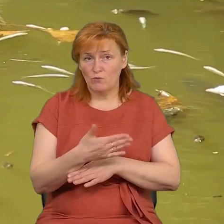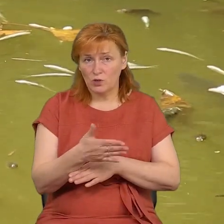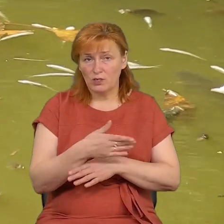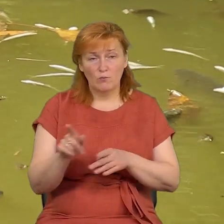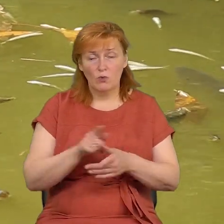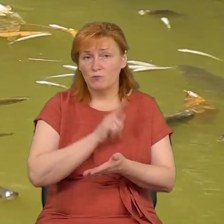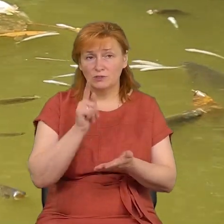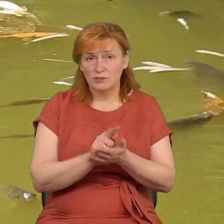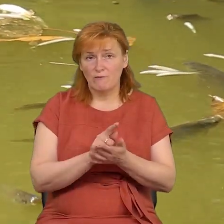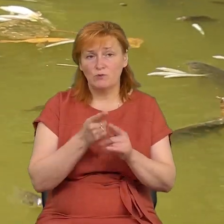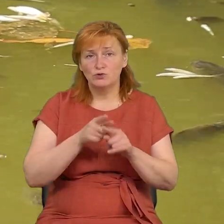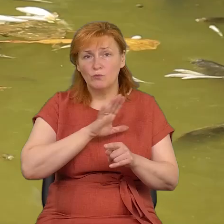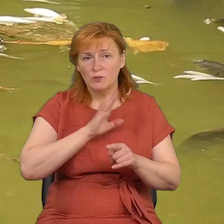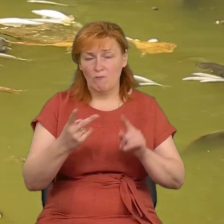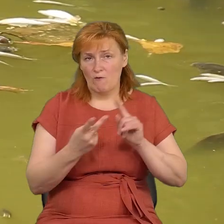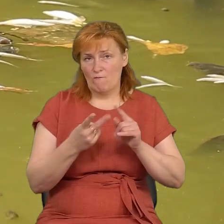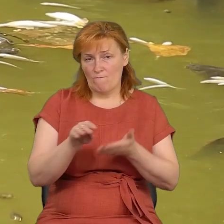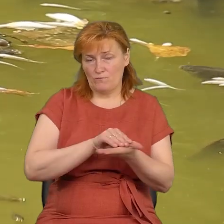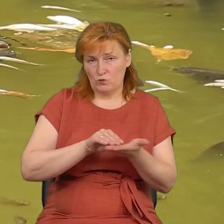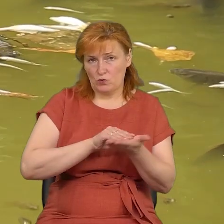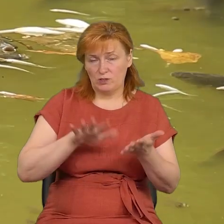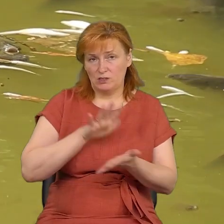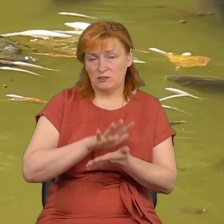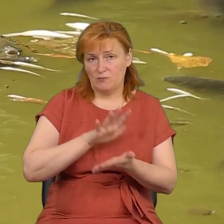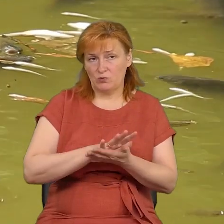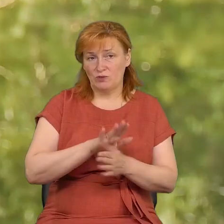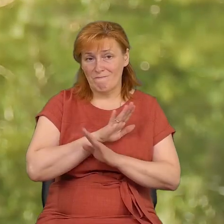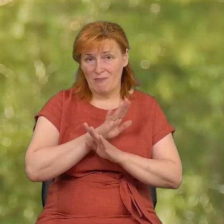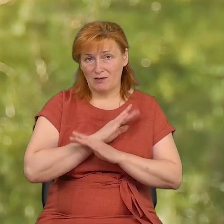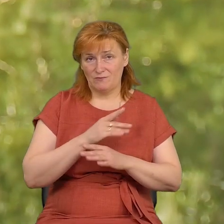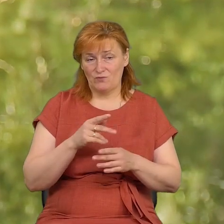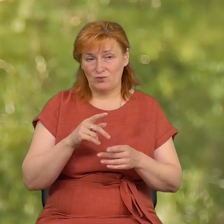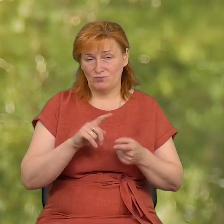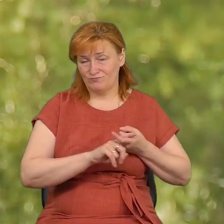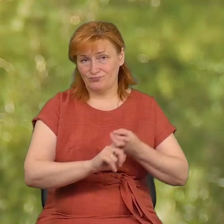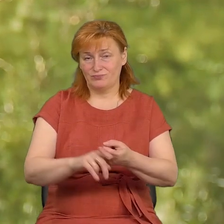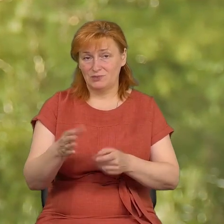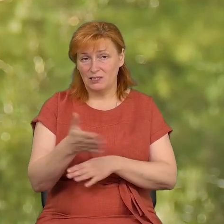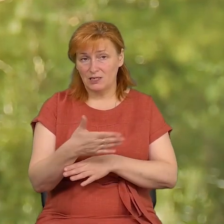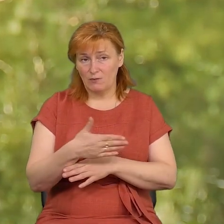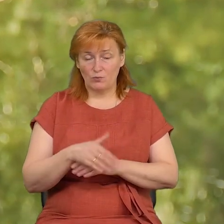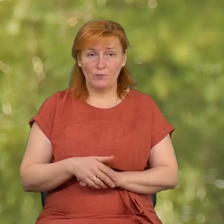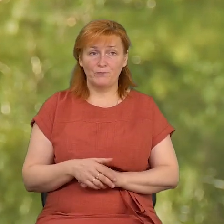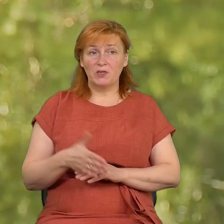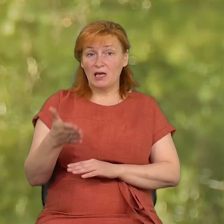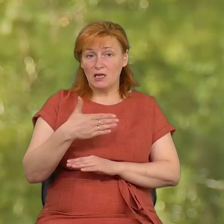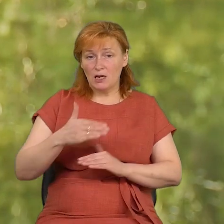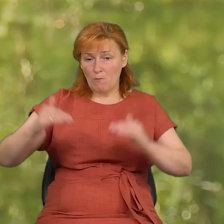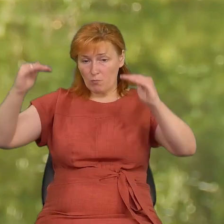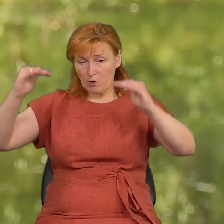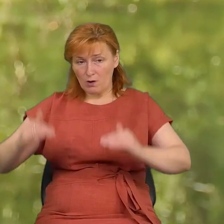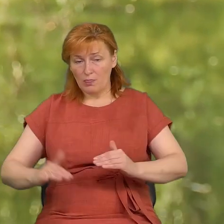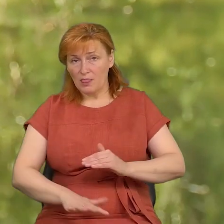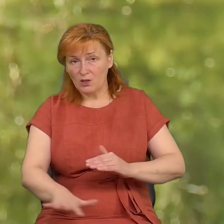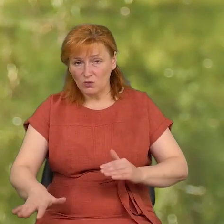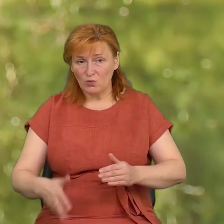зробити, щоб не було вторинного забруднення води мертвою рибою. Вона спускається на дно і починається процес